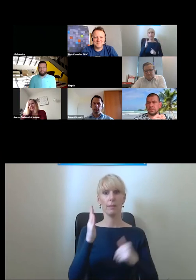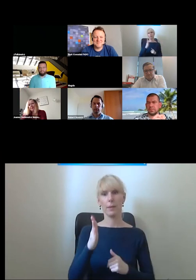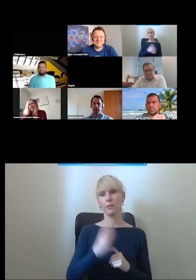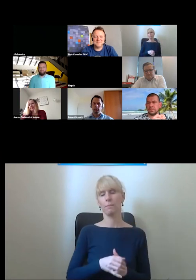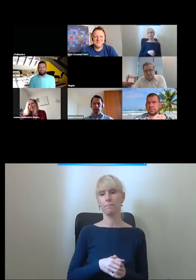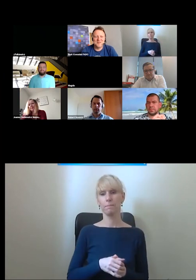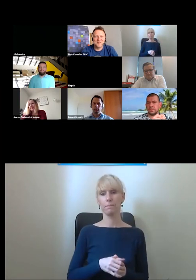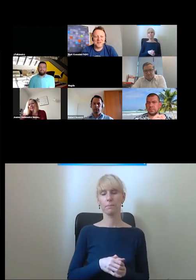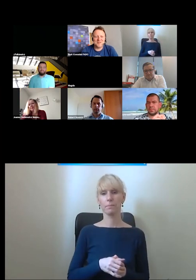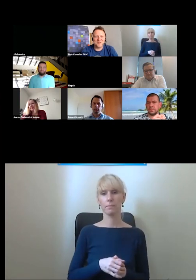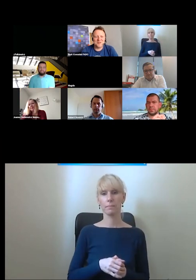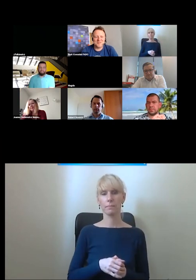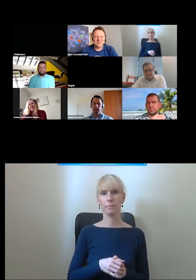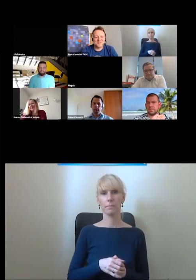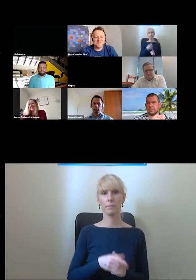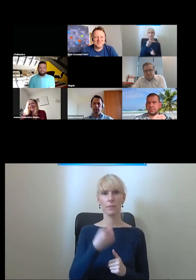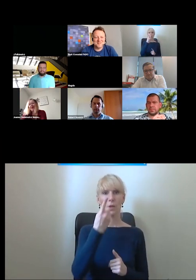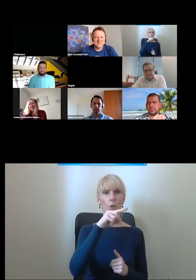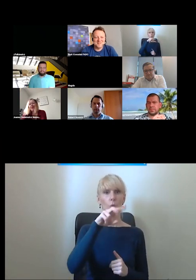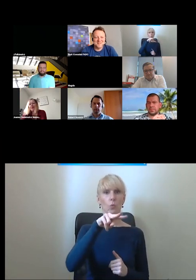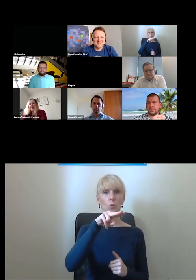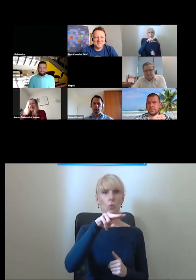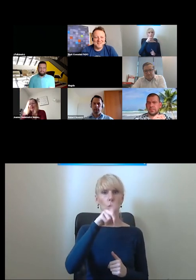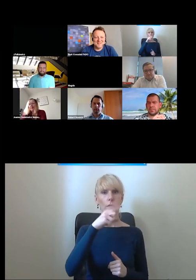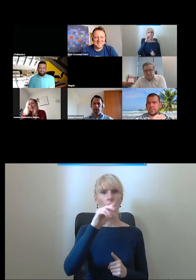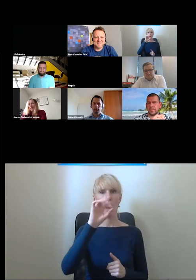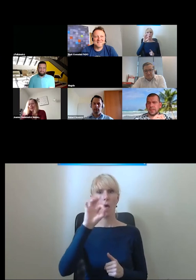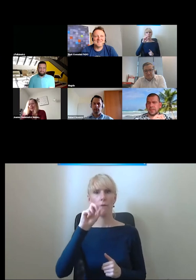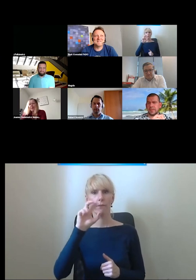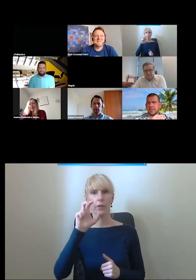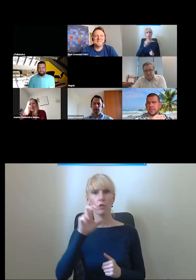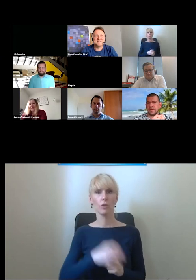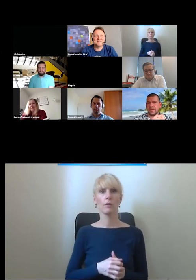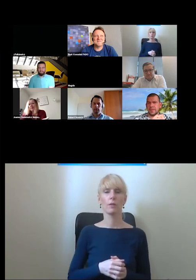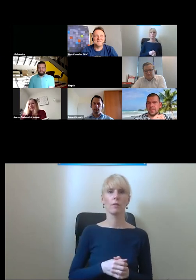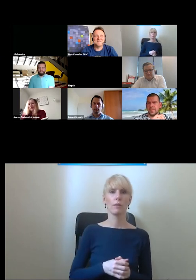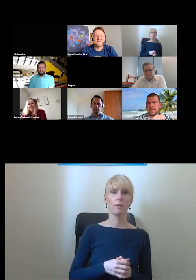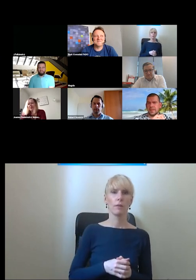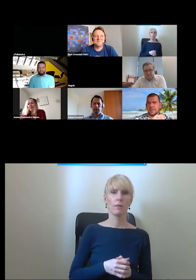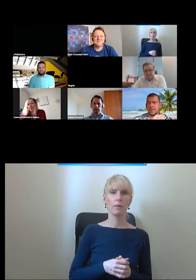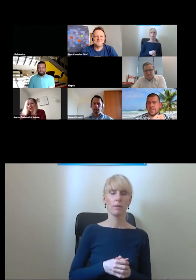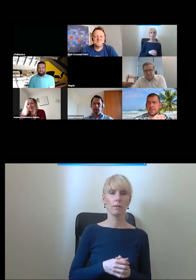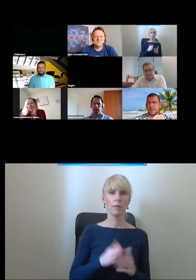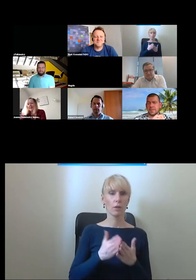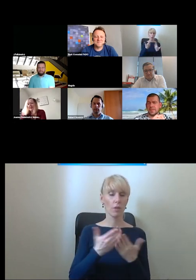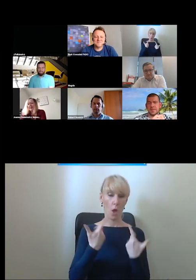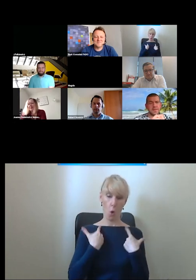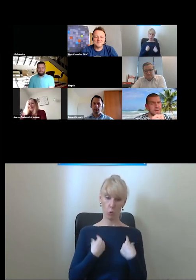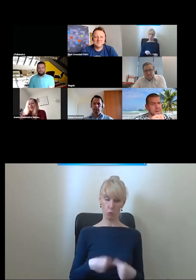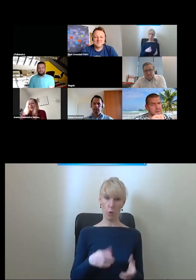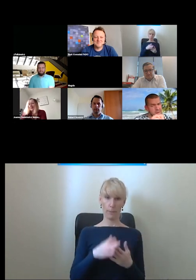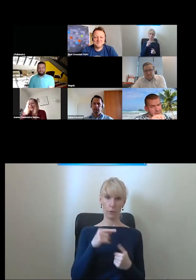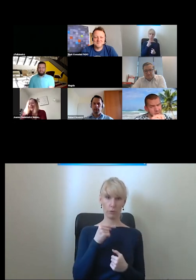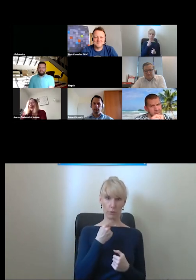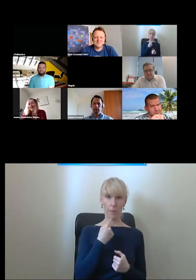Joanna Dudalewicz no ja mogę powiedzieć bardziej odnosząc osobiście ja jestem